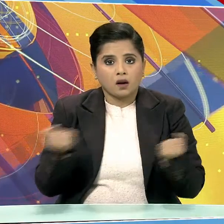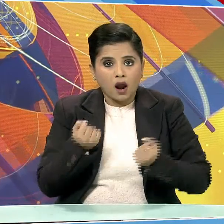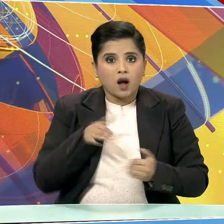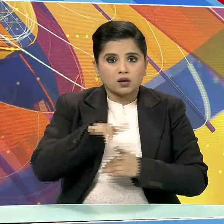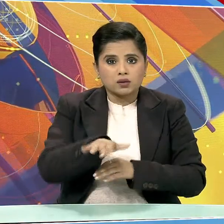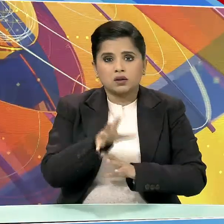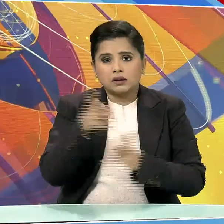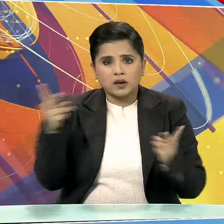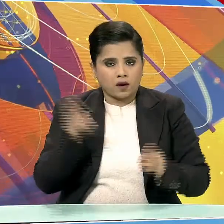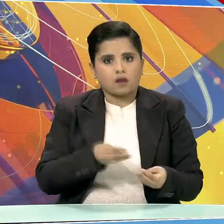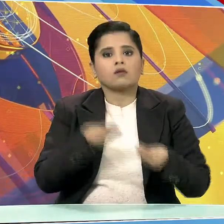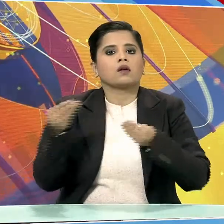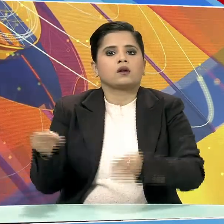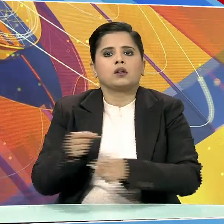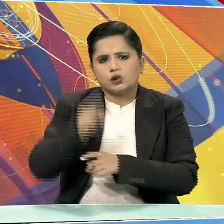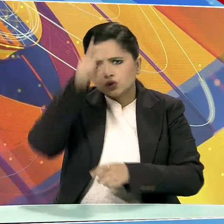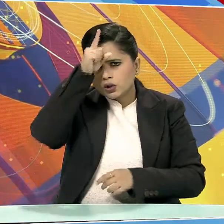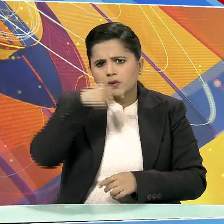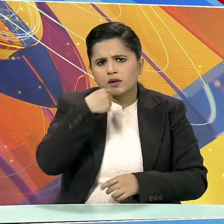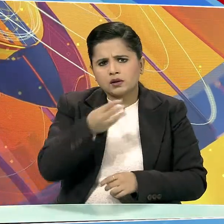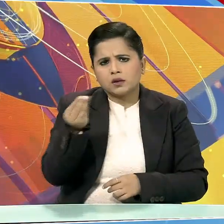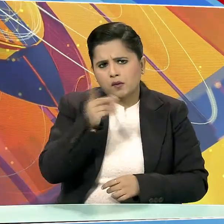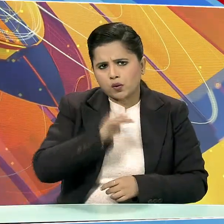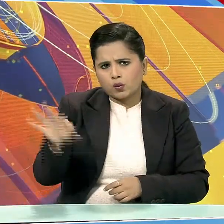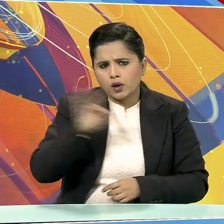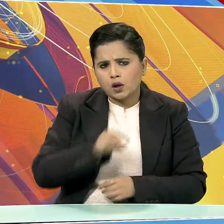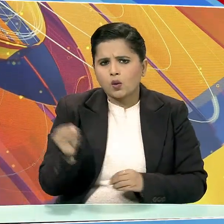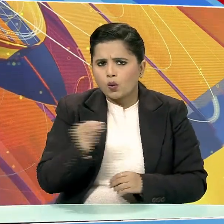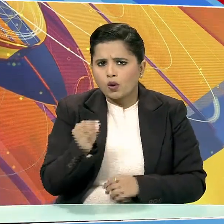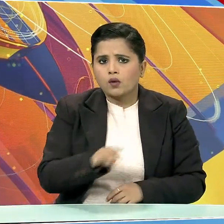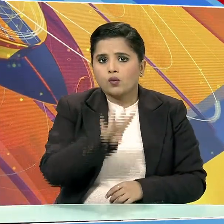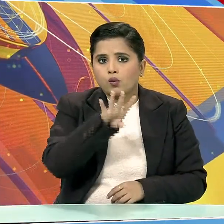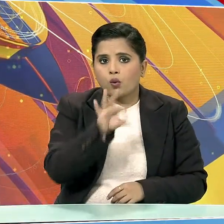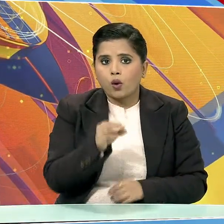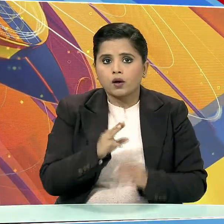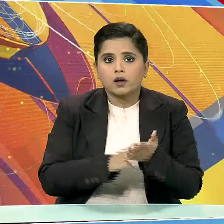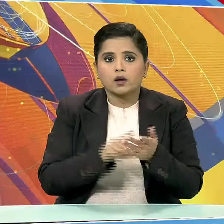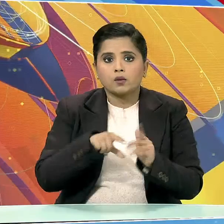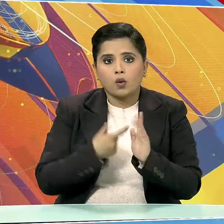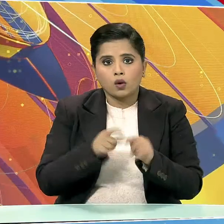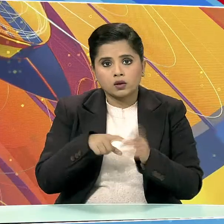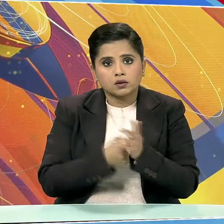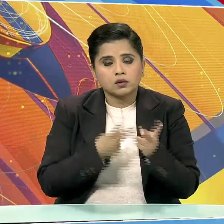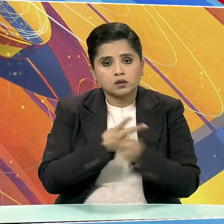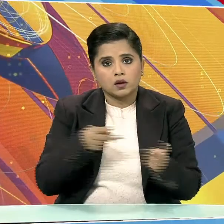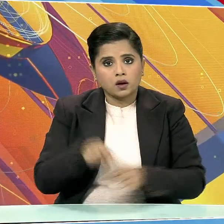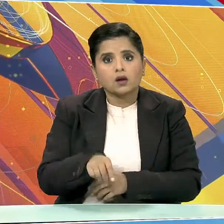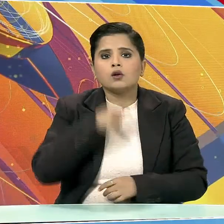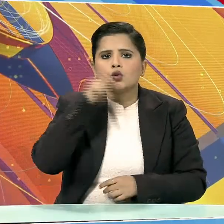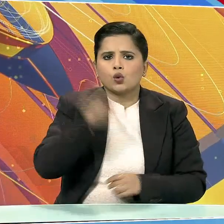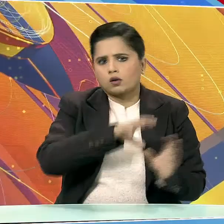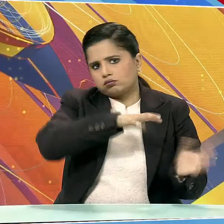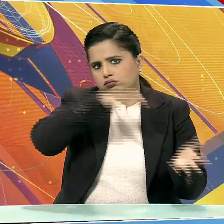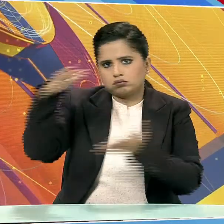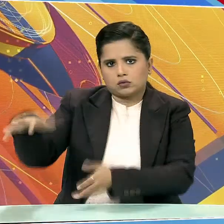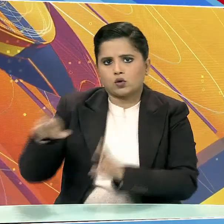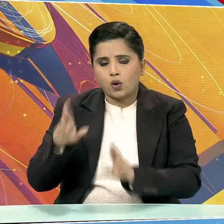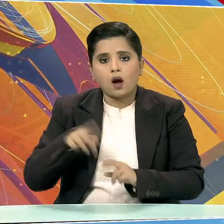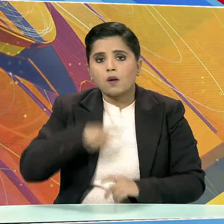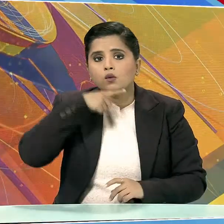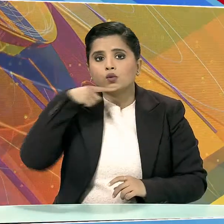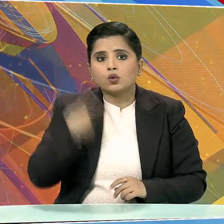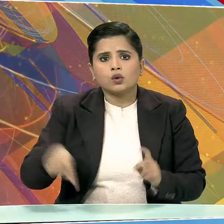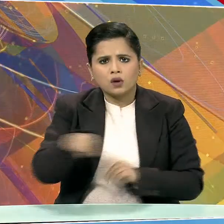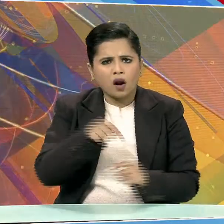की थी। जर्मनी ने कहा कि वेकुछ सबतावें लगबग 40 मॉडर बक्तरवंद बाहन युक्रेन भेज़ देगा। रूस के साथ